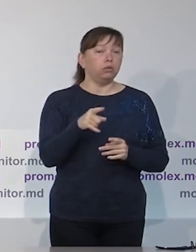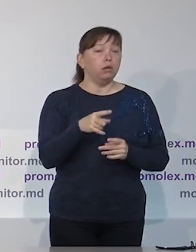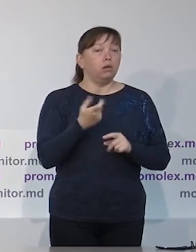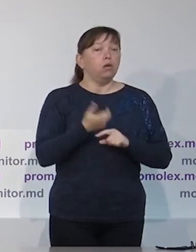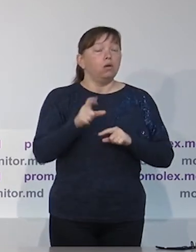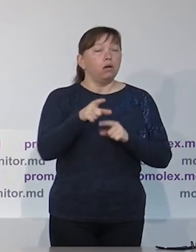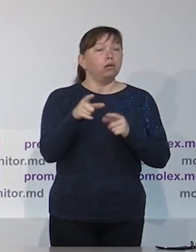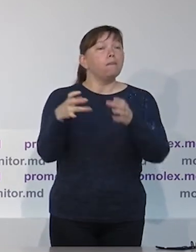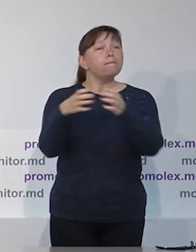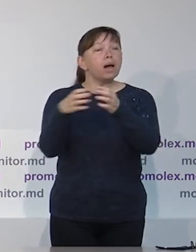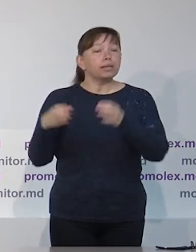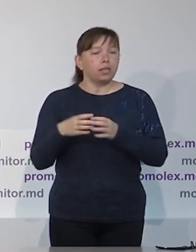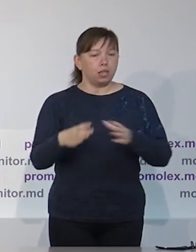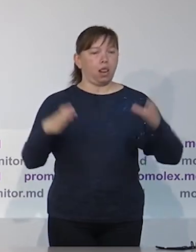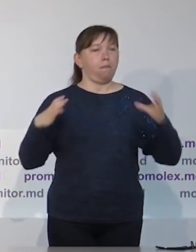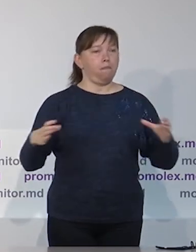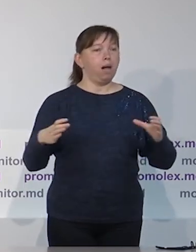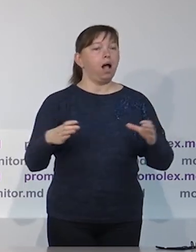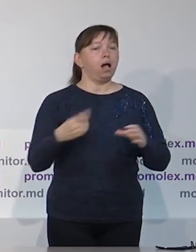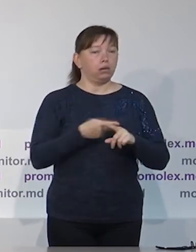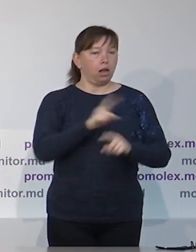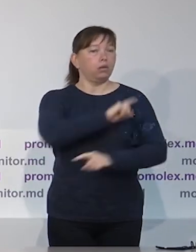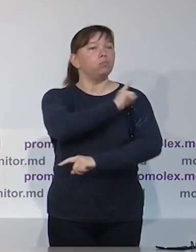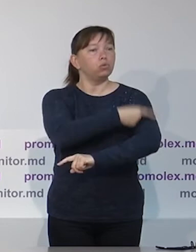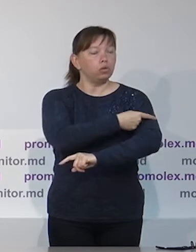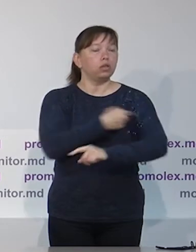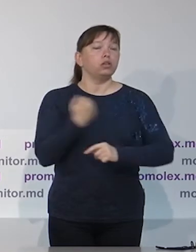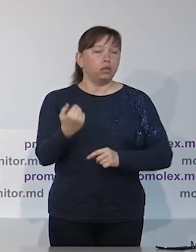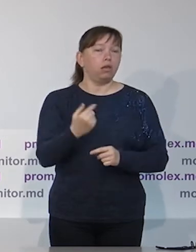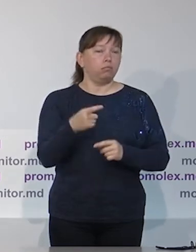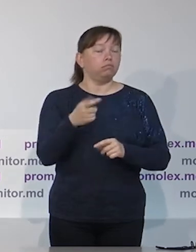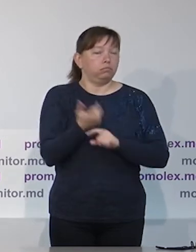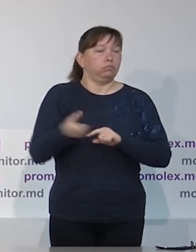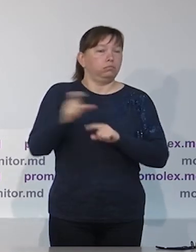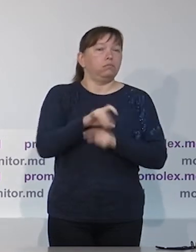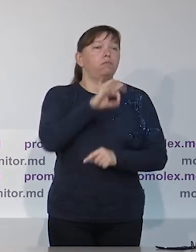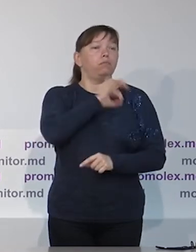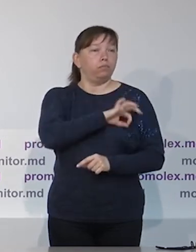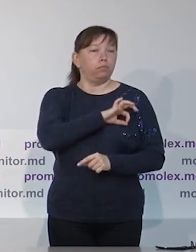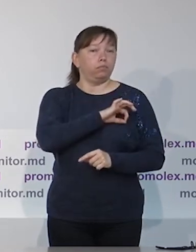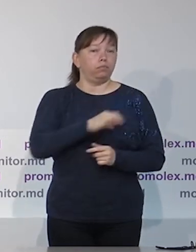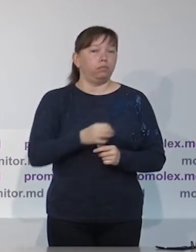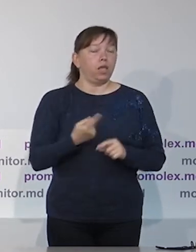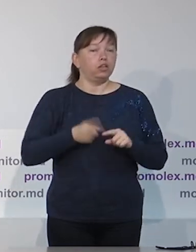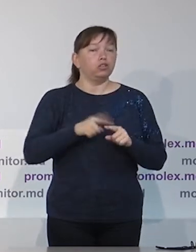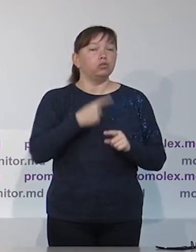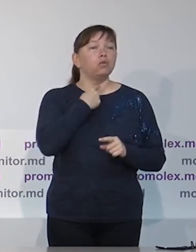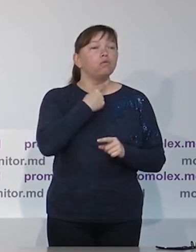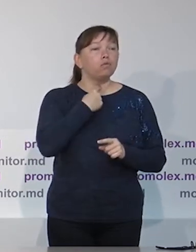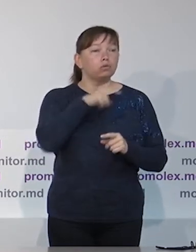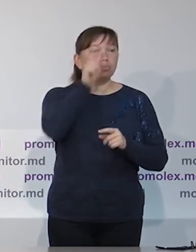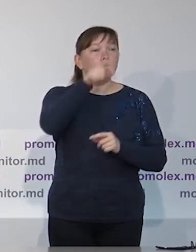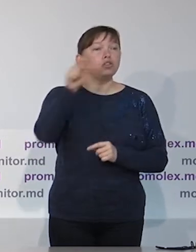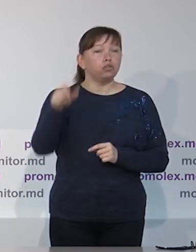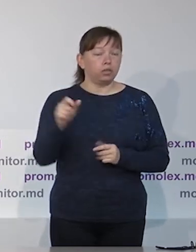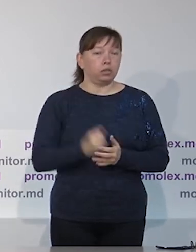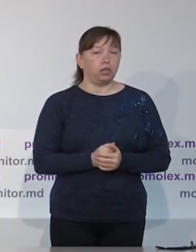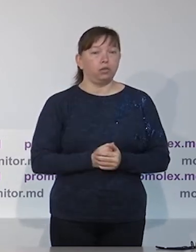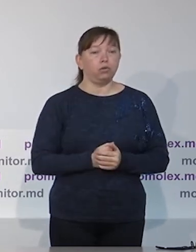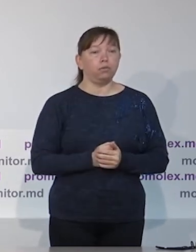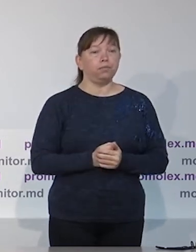и потом ее вновь ввели в 19-м. Она дает преимущество большим партиям, которые